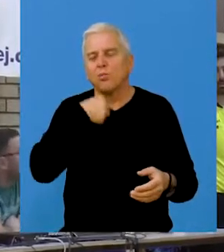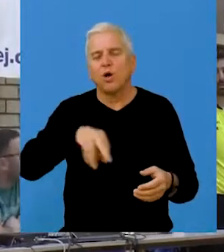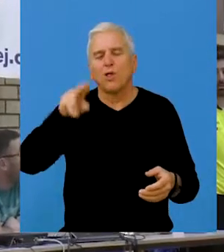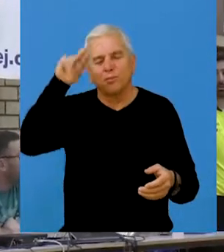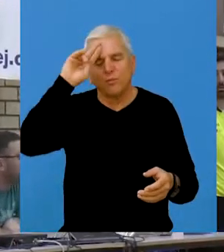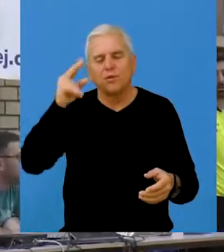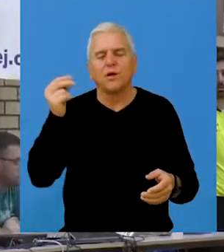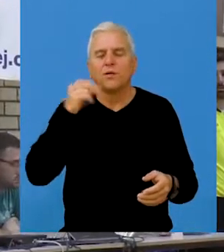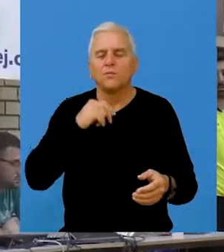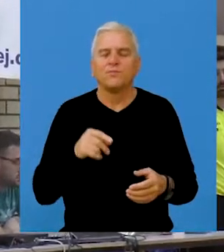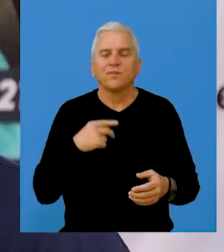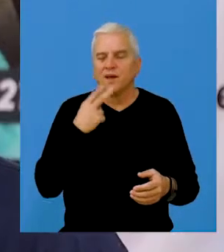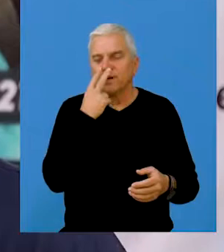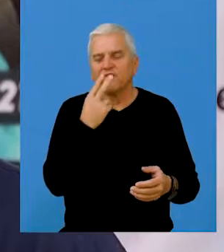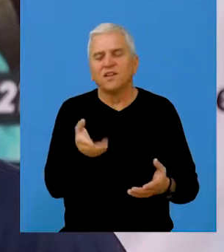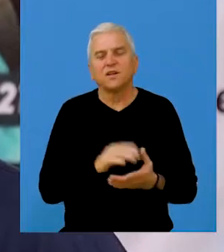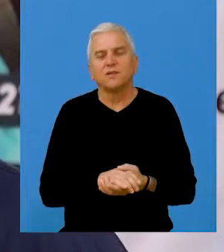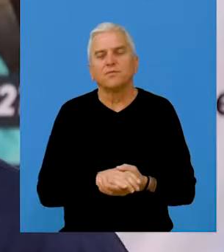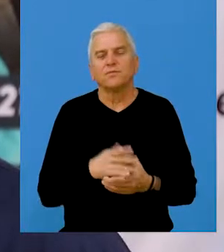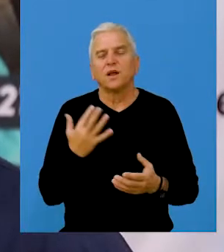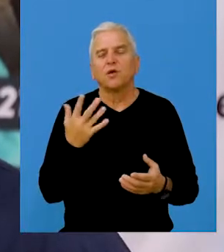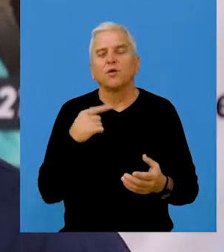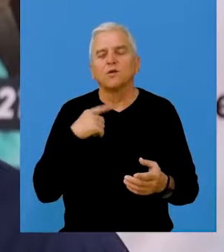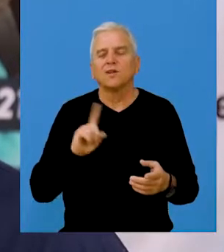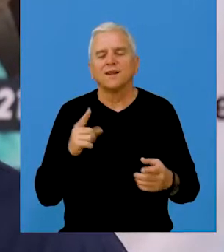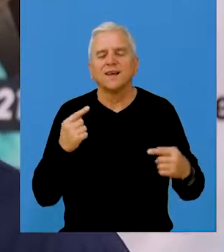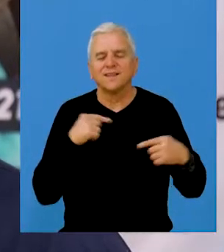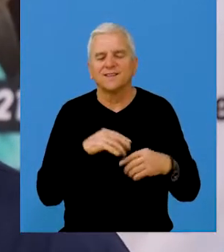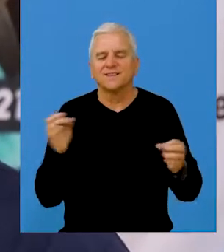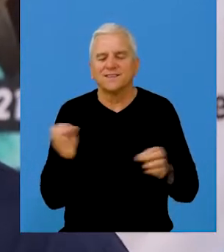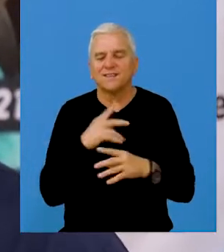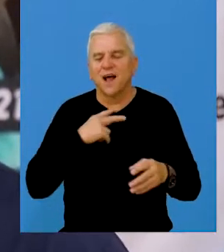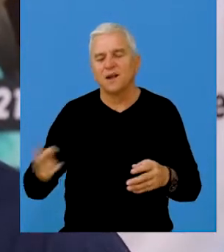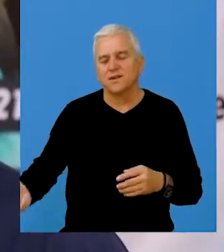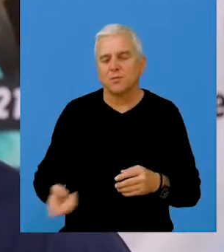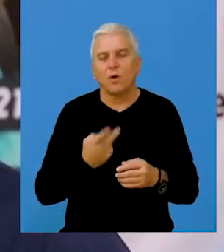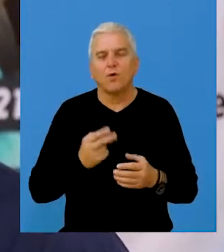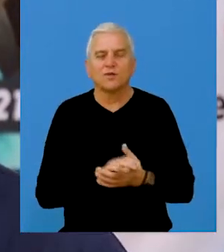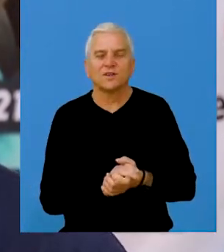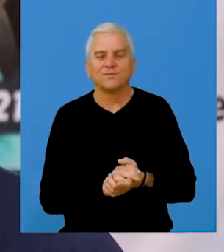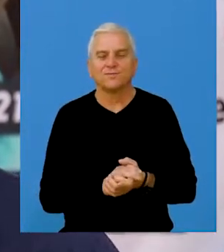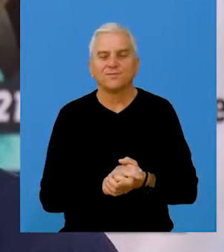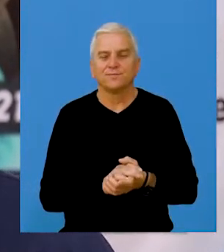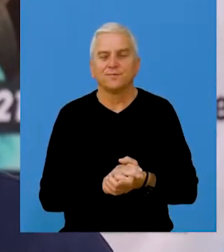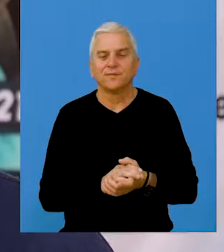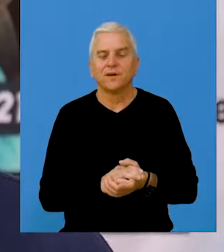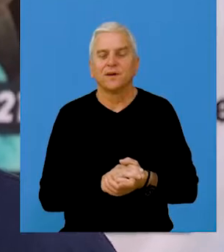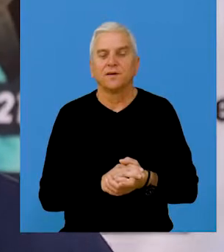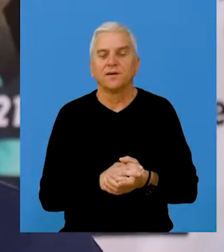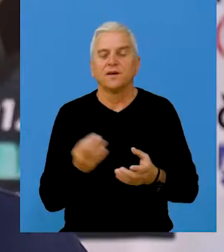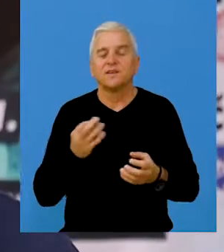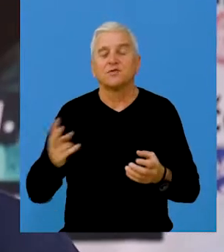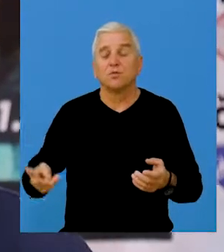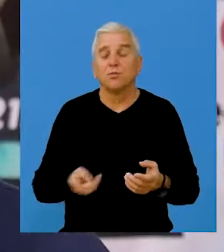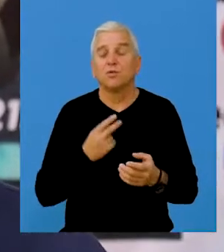je njekovom napredku i razvitku. Vidite, toliko sam nesretan, ali toliko sam ponosan. Ponosan